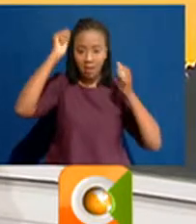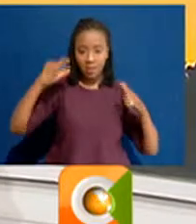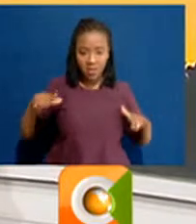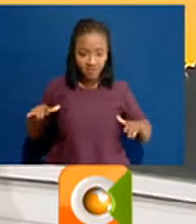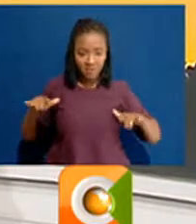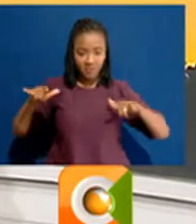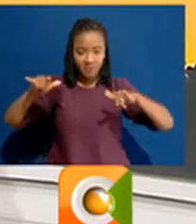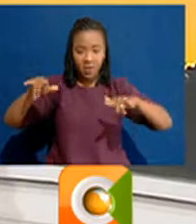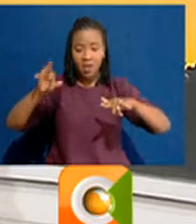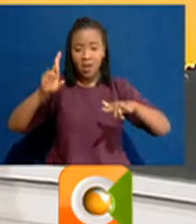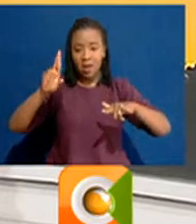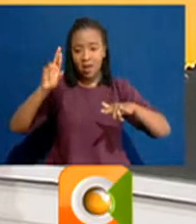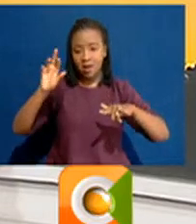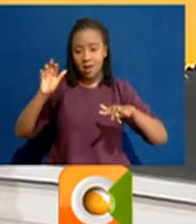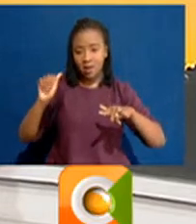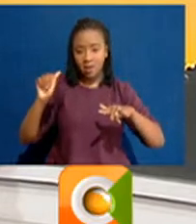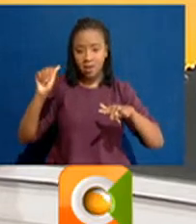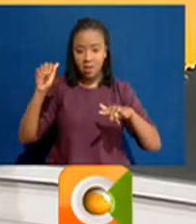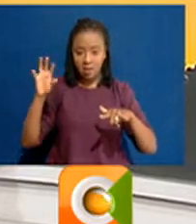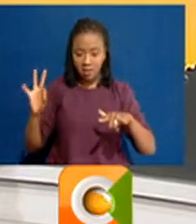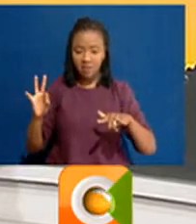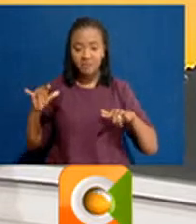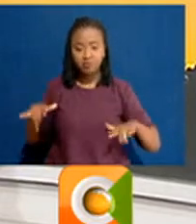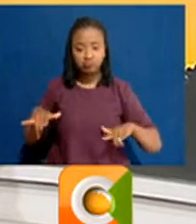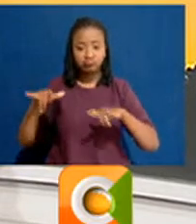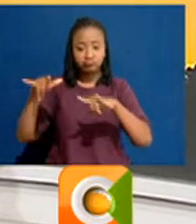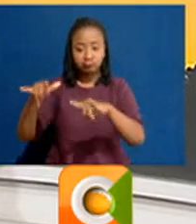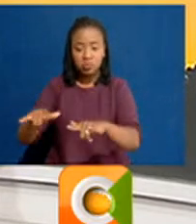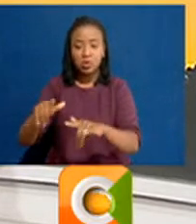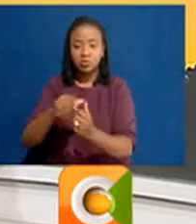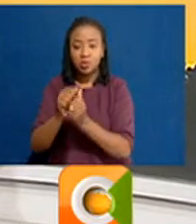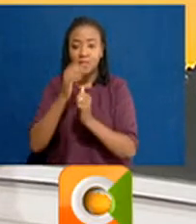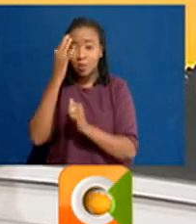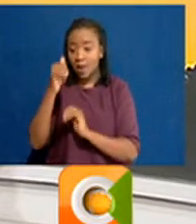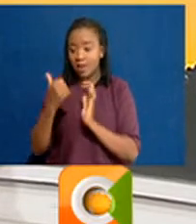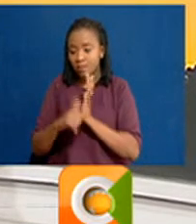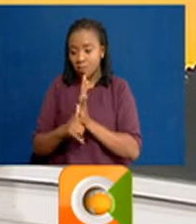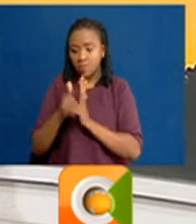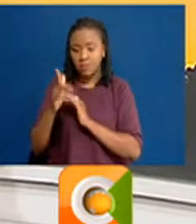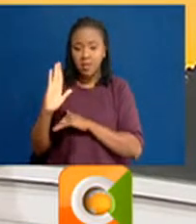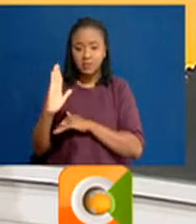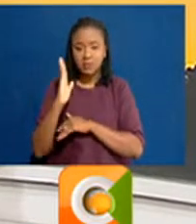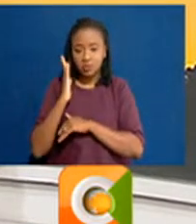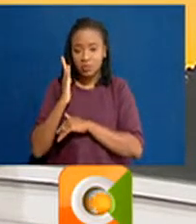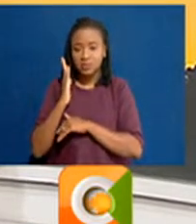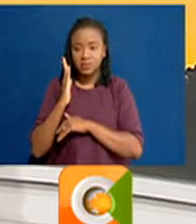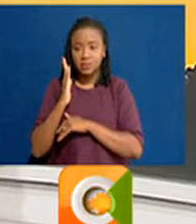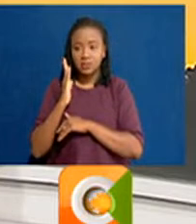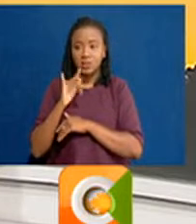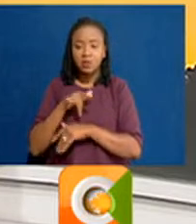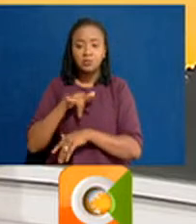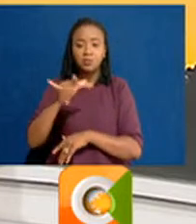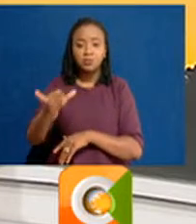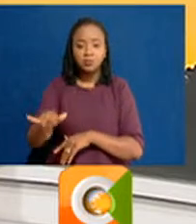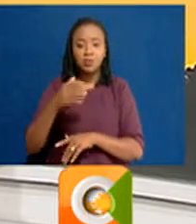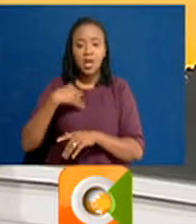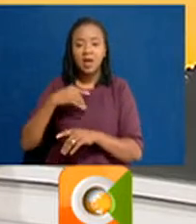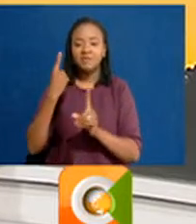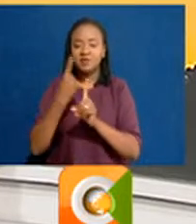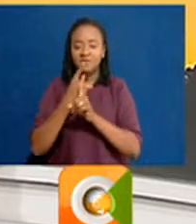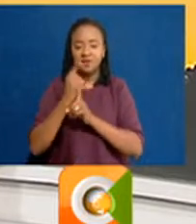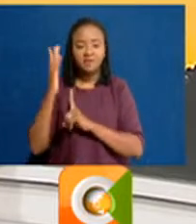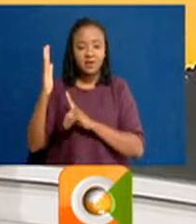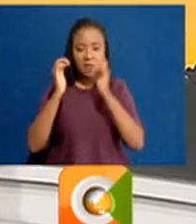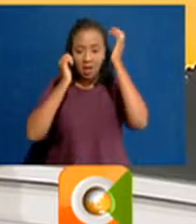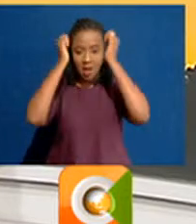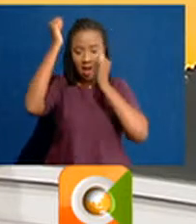RAF sababu zizo tolewa zilikuwa ni sababu za kiusalama na enewa mba ndege hiyo imeweza kutua imeweza kuzingiro na magari ya usalama